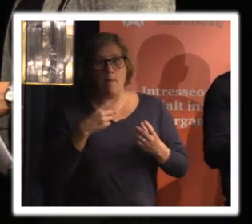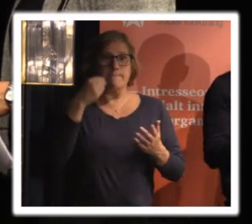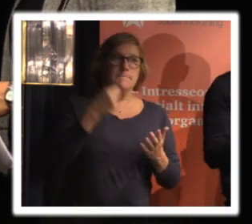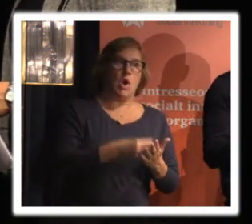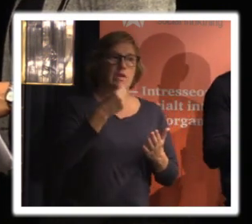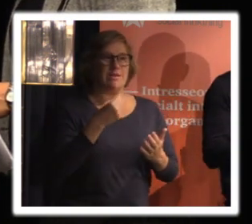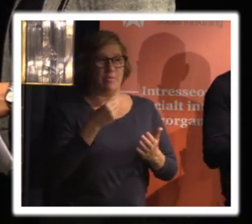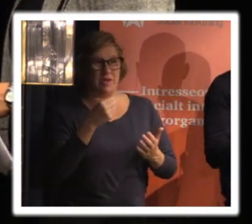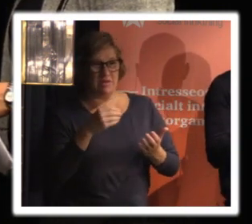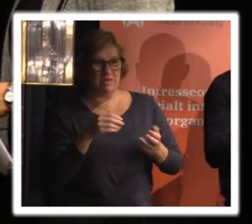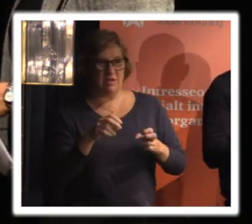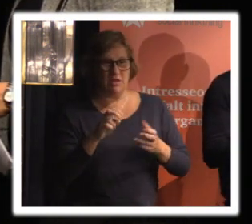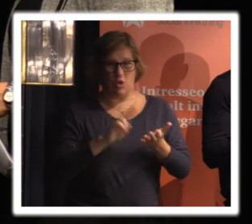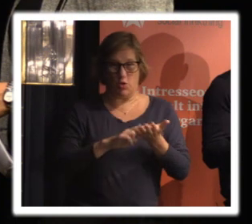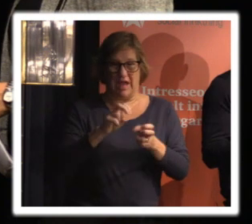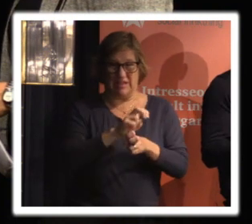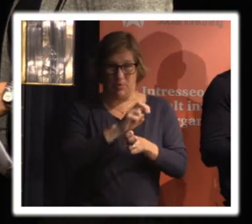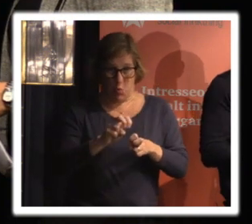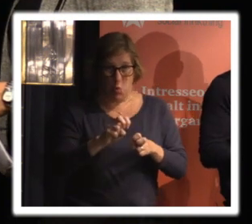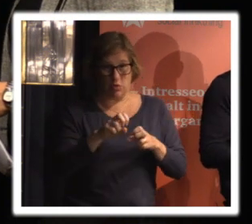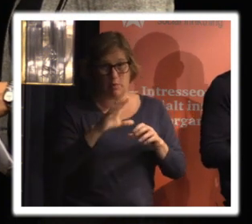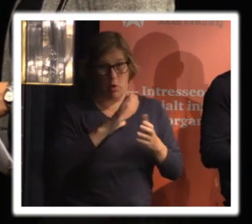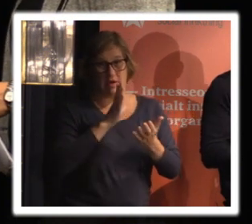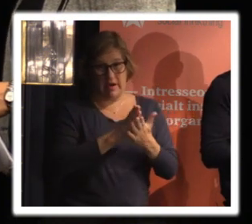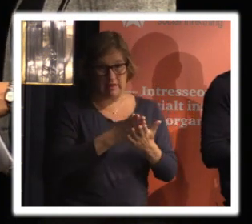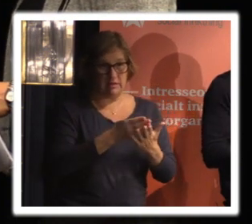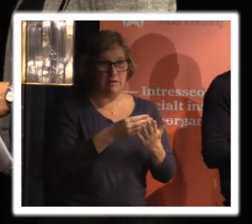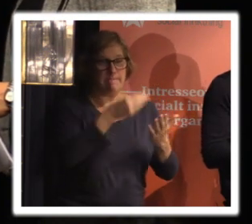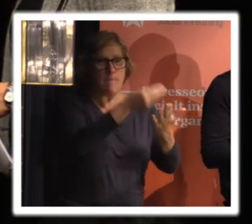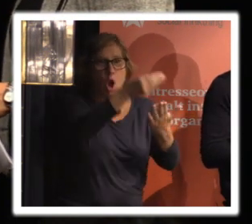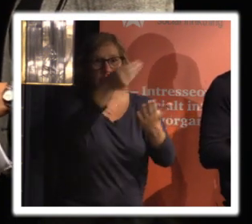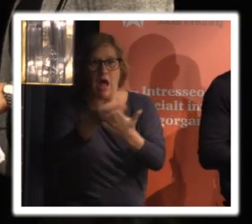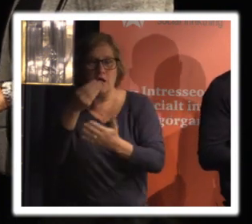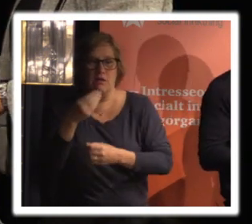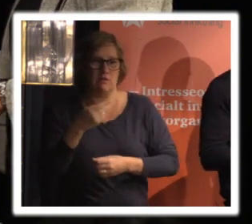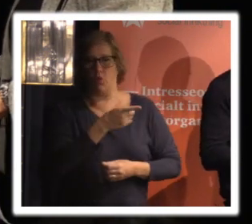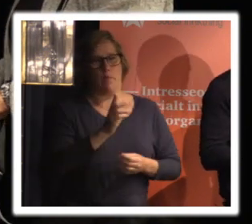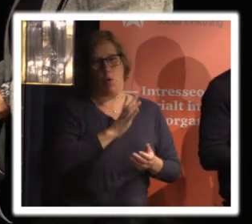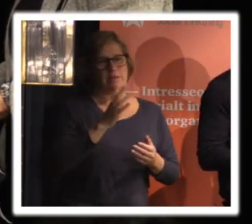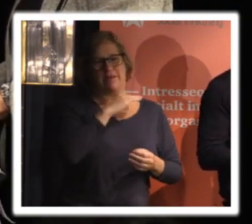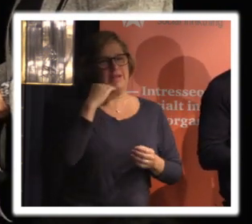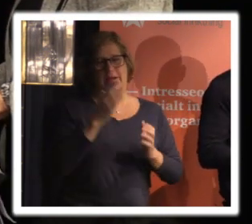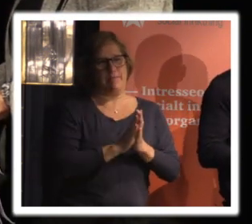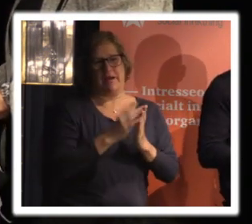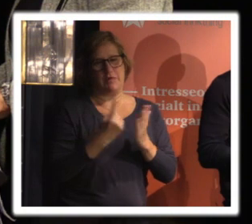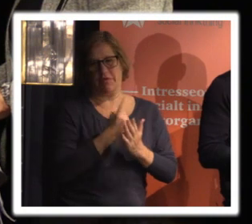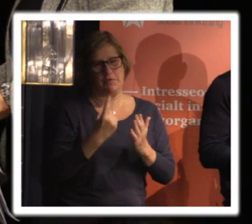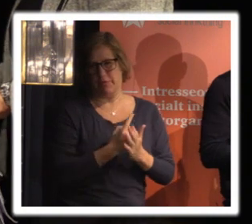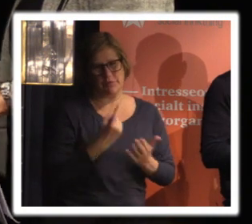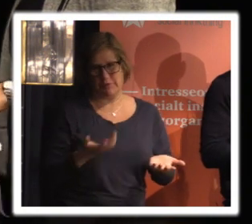tillsynsmyndighet som ska liksom döma ut de här böterna de har inte resurser nog att